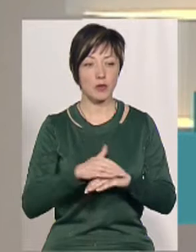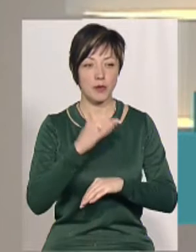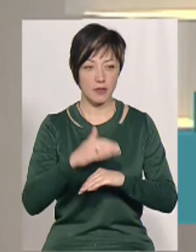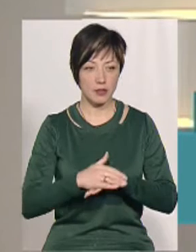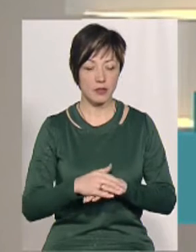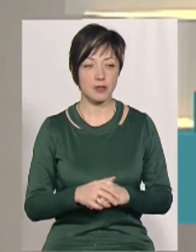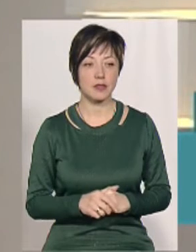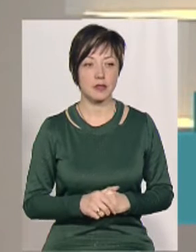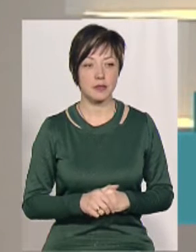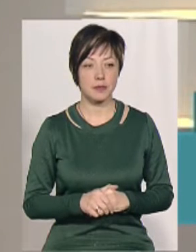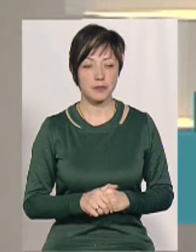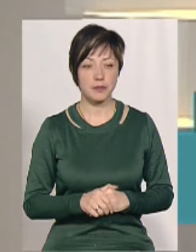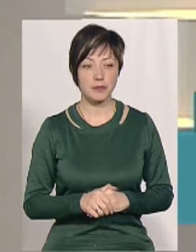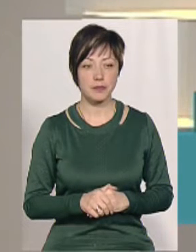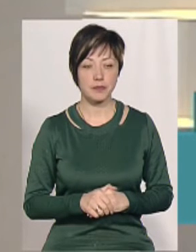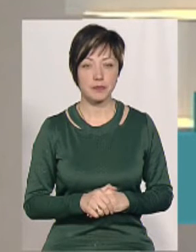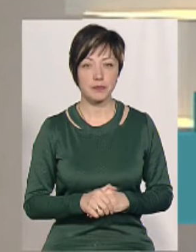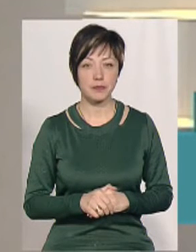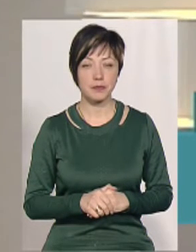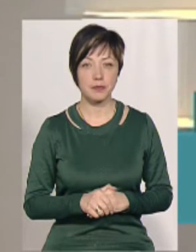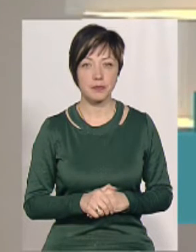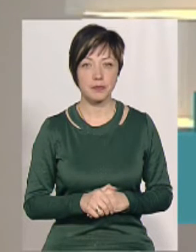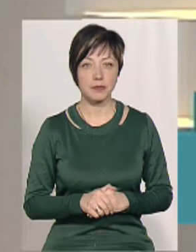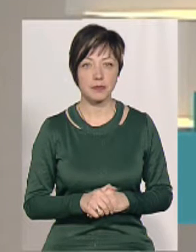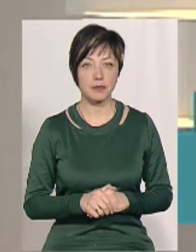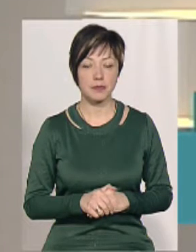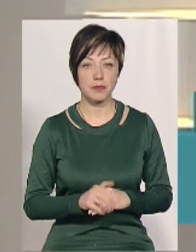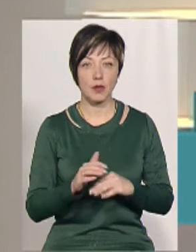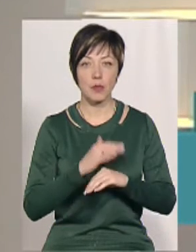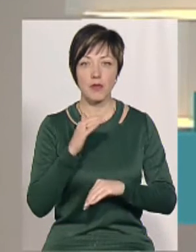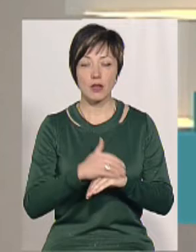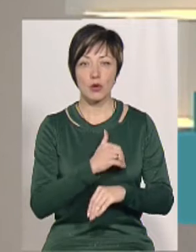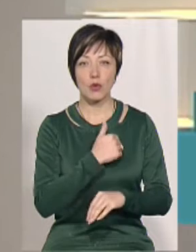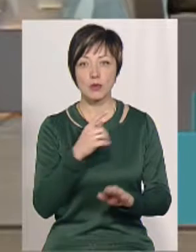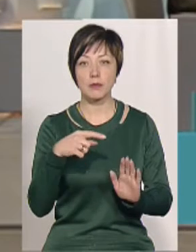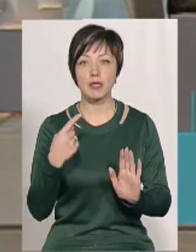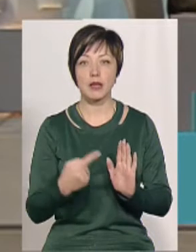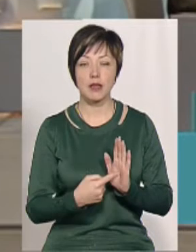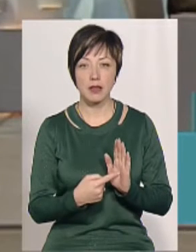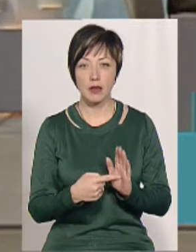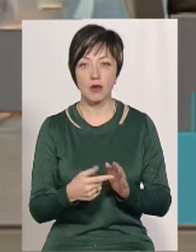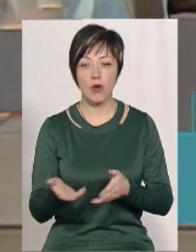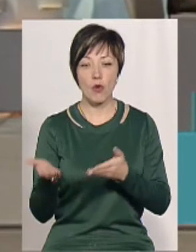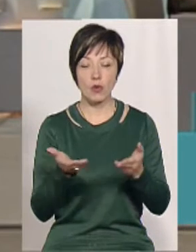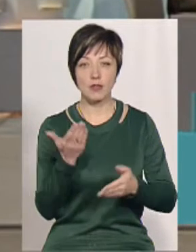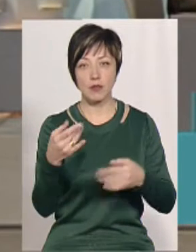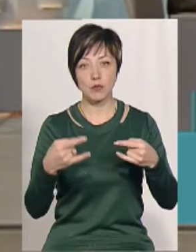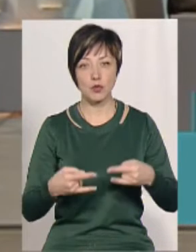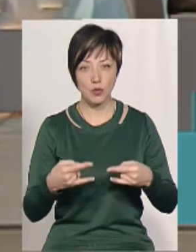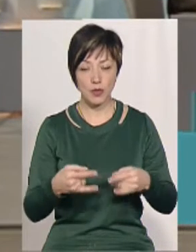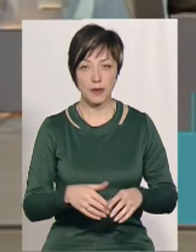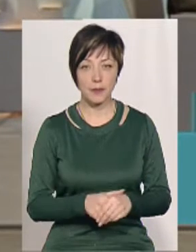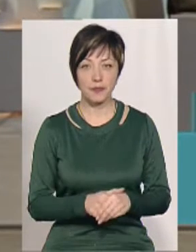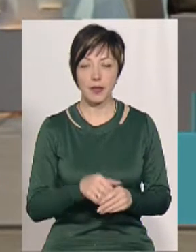Добрий вечір, ми вас чуємо. Доброго. Чуєте. Доброго вечора. Хочу поставити запитання гостям вашої студії.